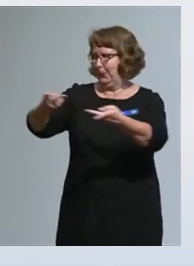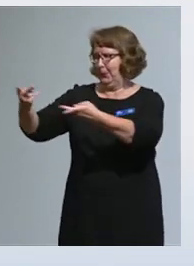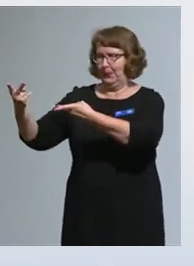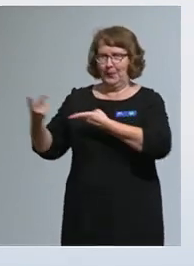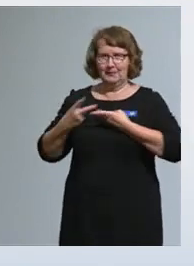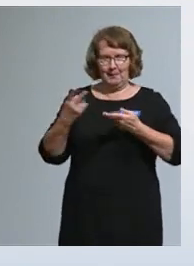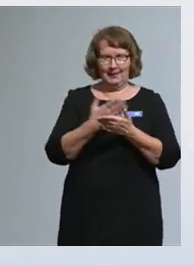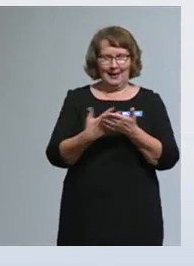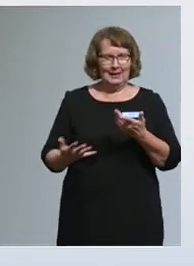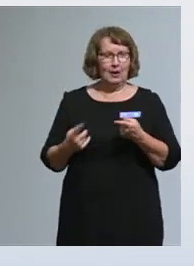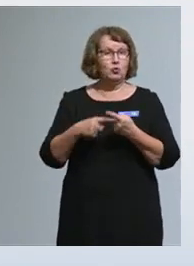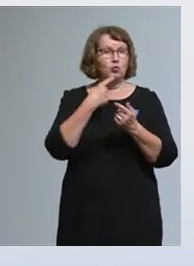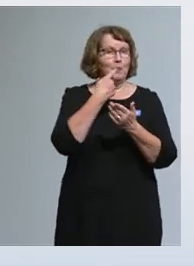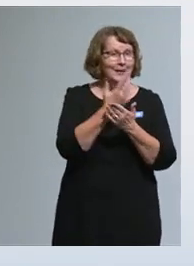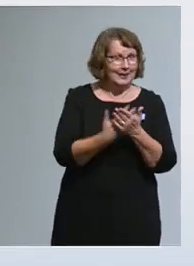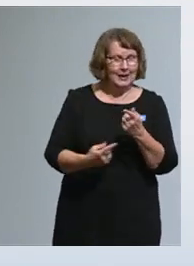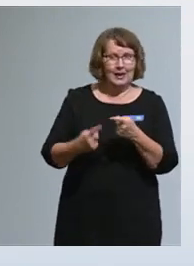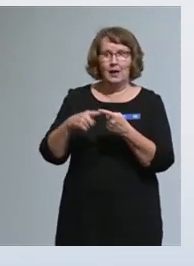ruotsiksi että englanniksi.